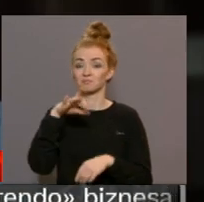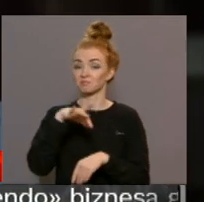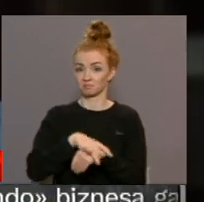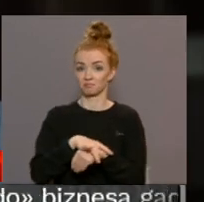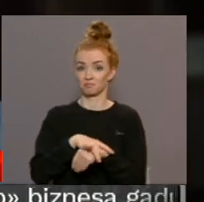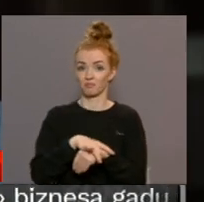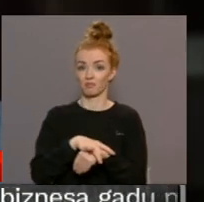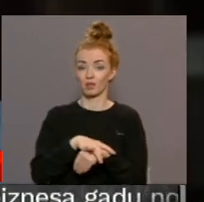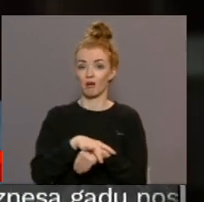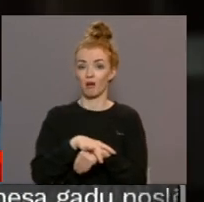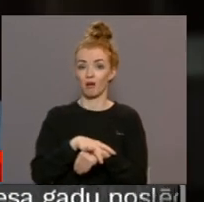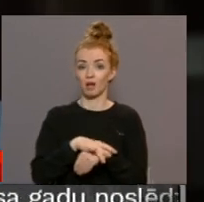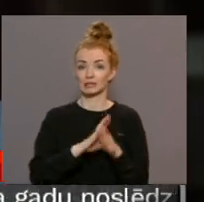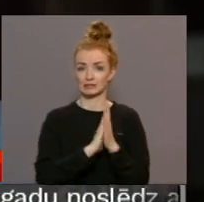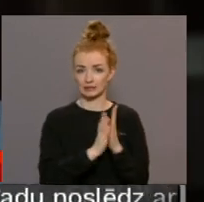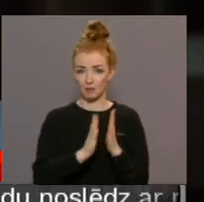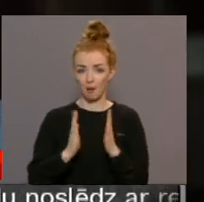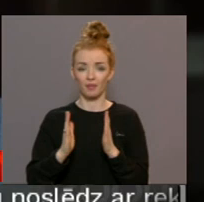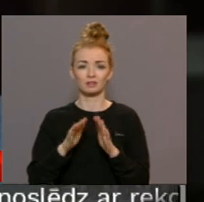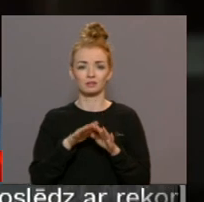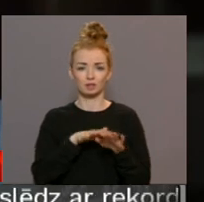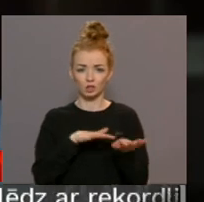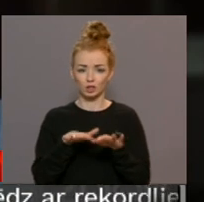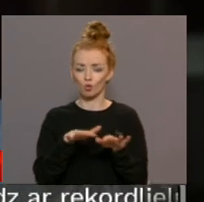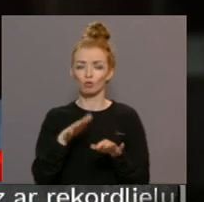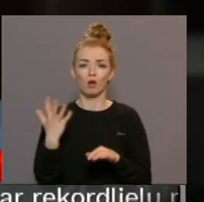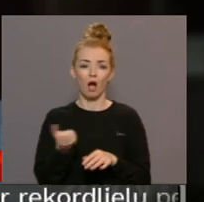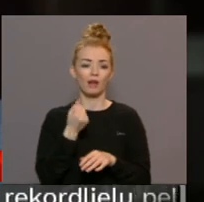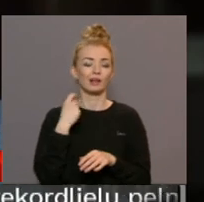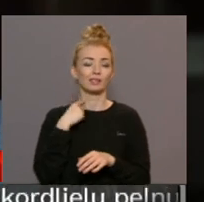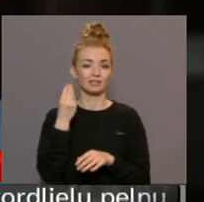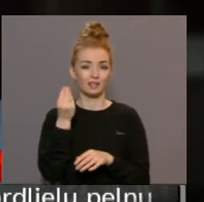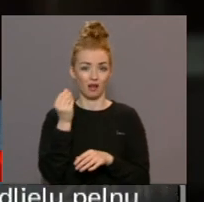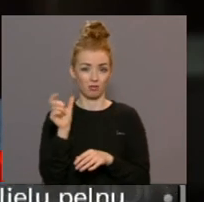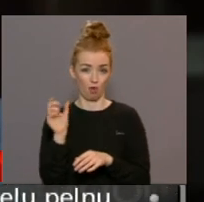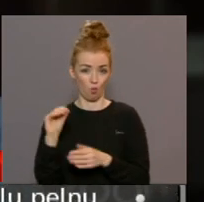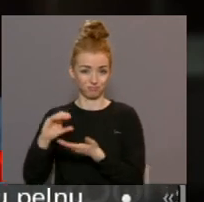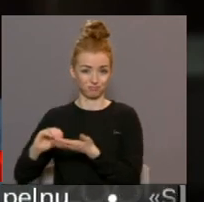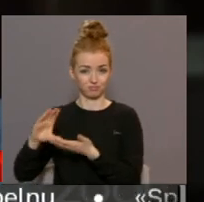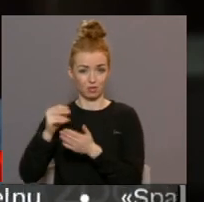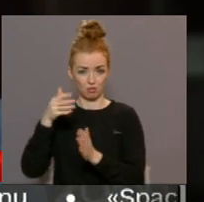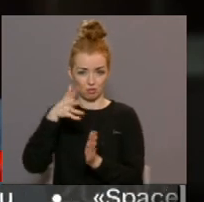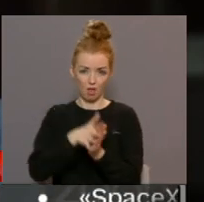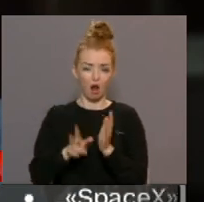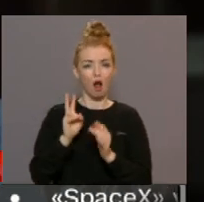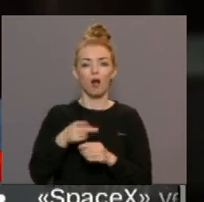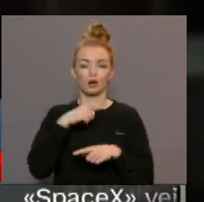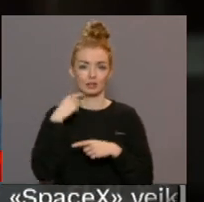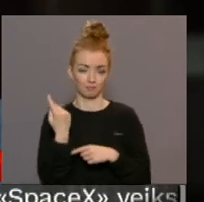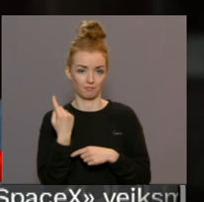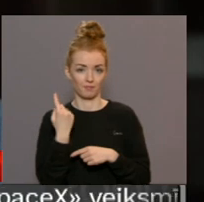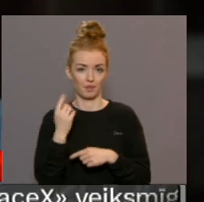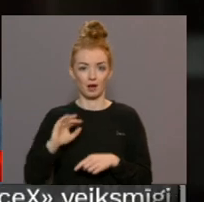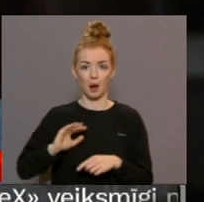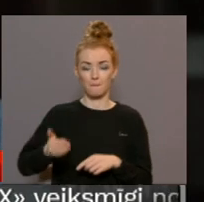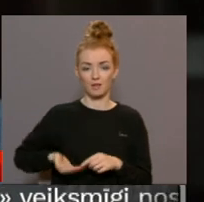kas sistemātiska rīkošanās arī dzinieku naudu notikus kā ar savēju. Vispiems veikta ar kapitālu